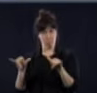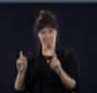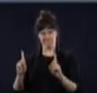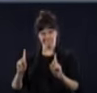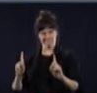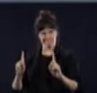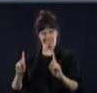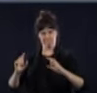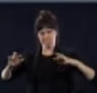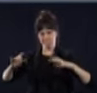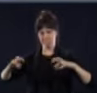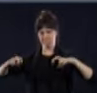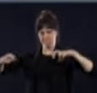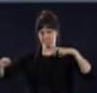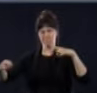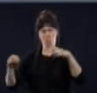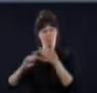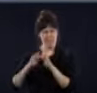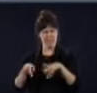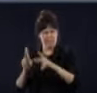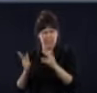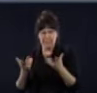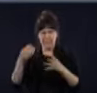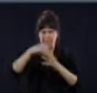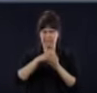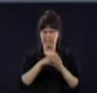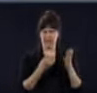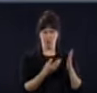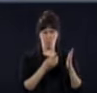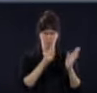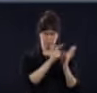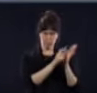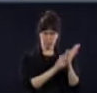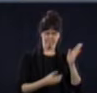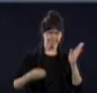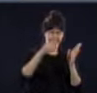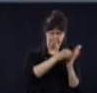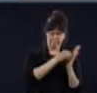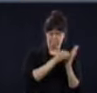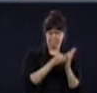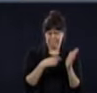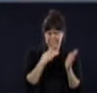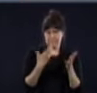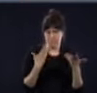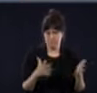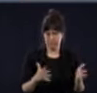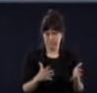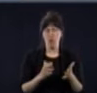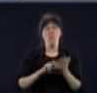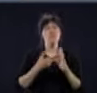organise un barbecue sur un terrain privé, par exemple, les gens qui sont rassemblés peuvent recevoir une amende?